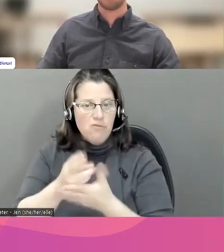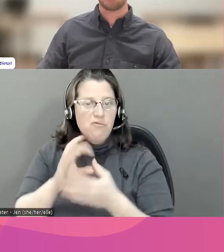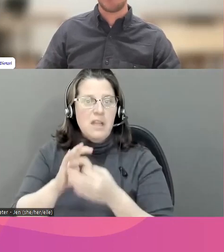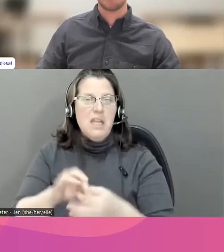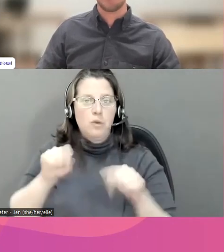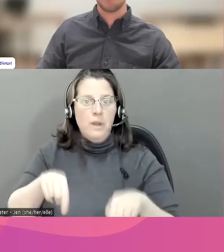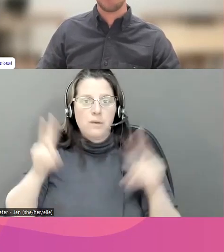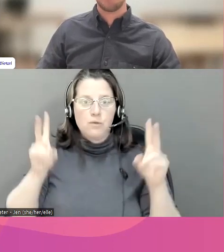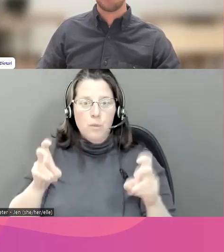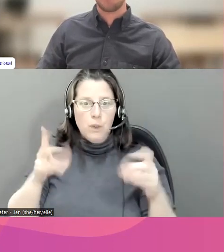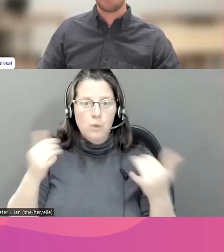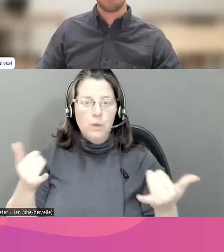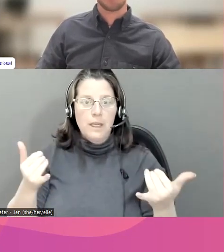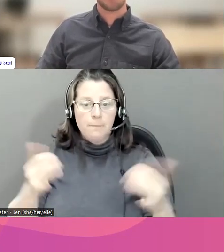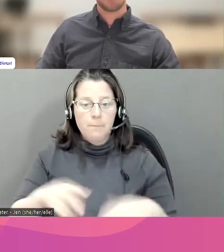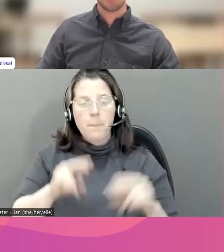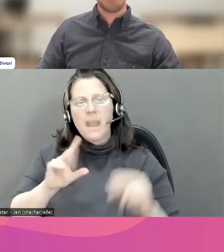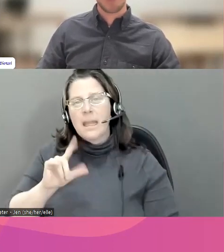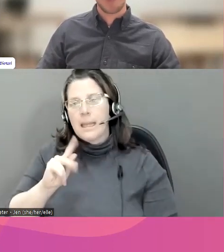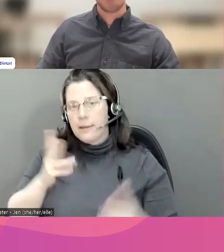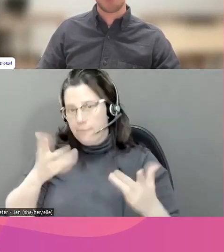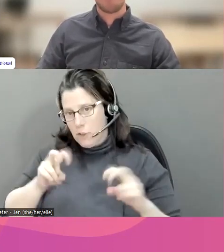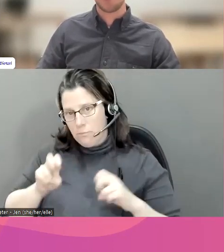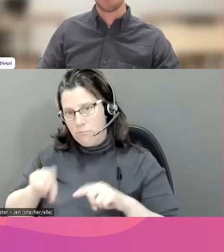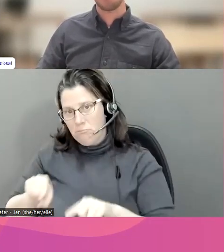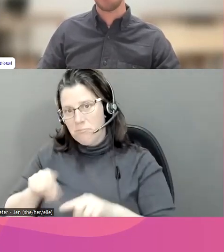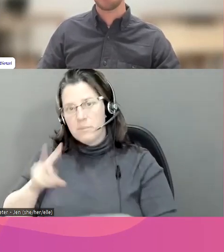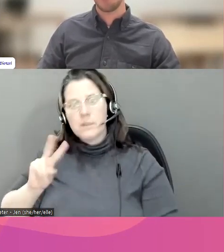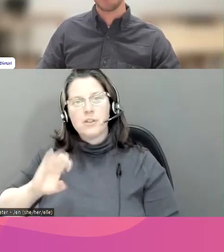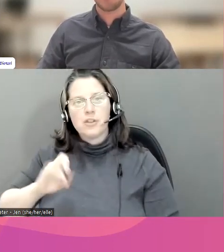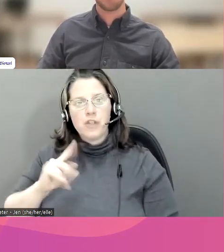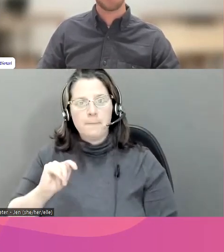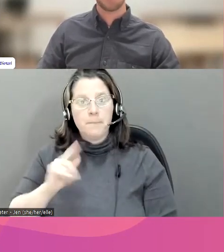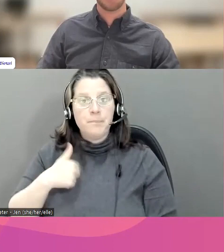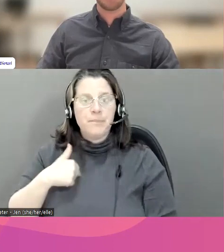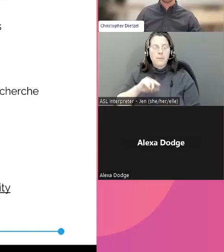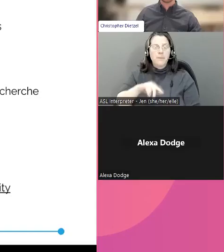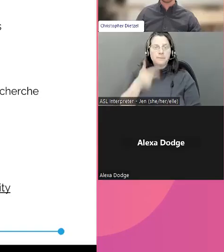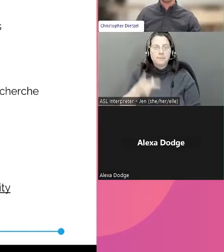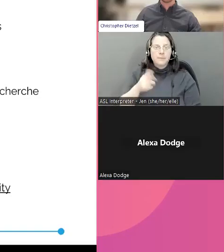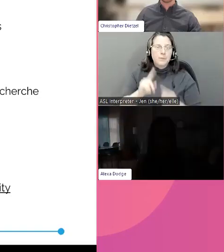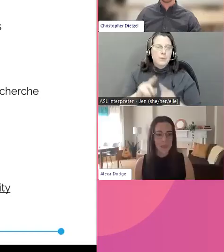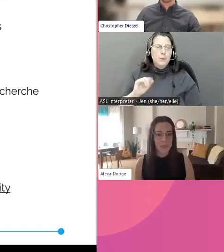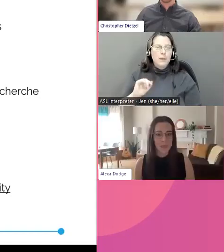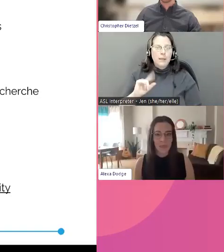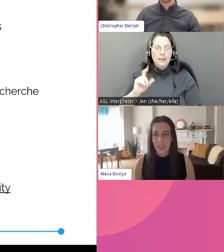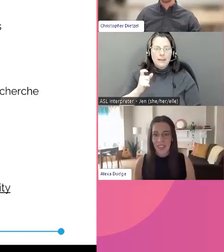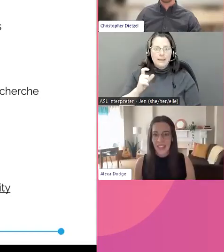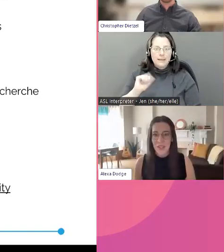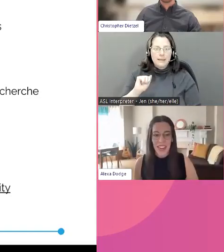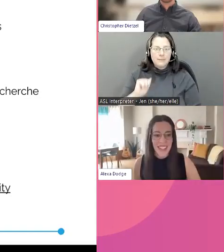vous invite à consulter et j'ai déjà mis les liens dans le prébordage. Voilà, et je passe la parole à Alexa.